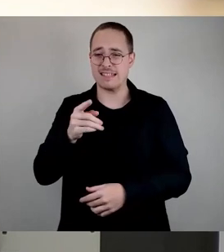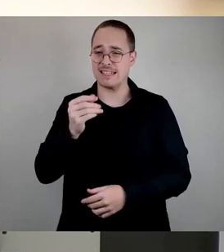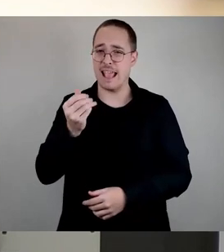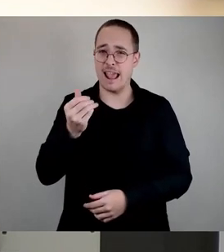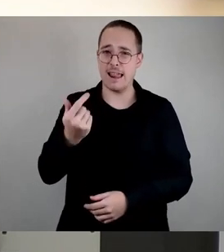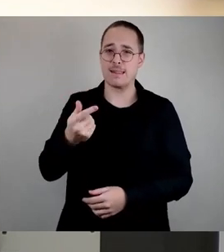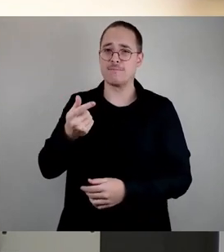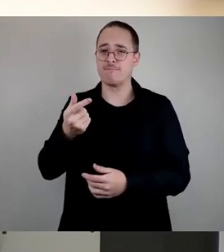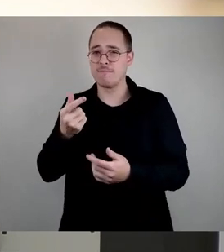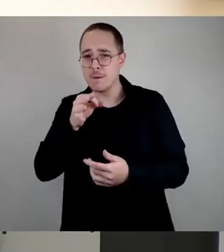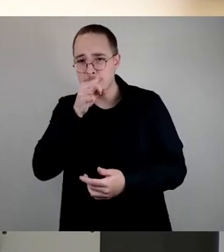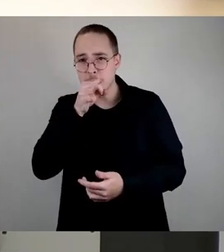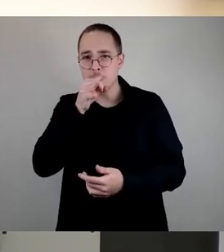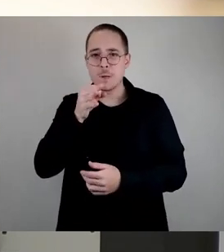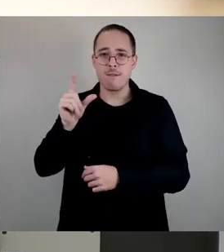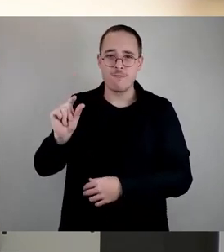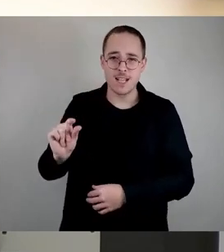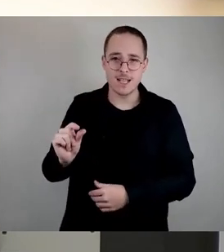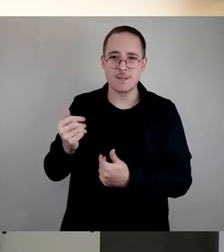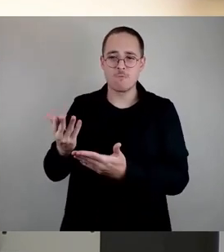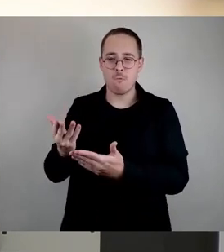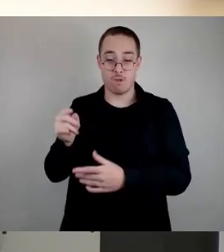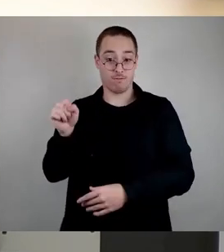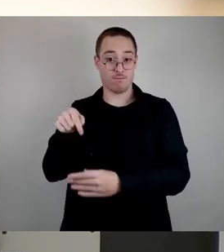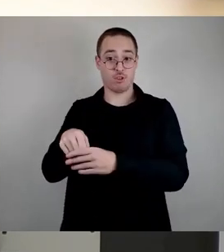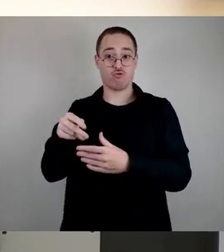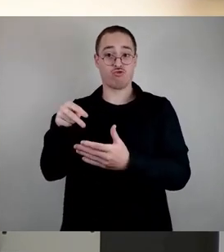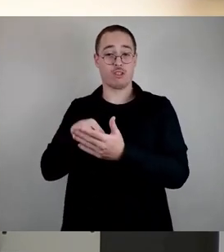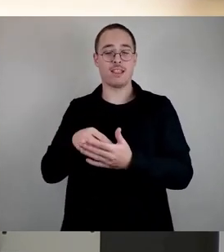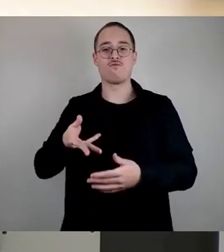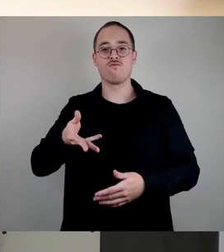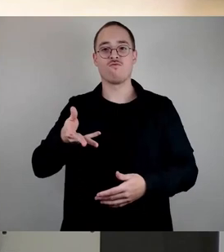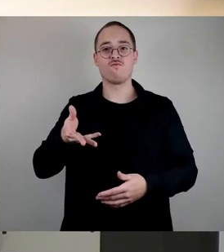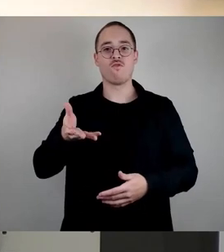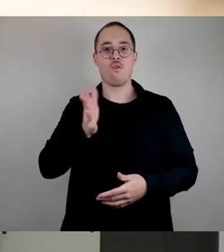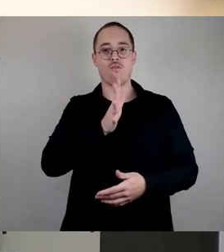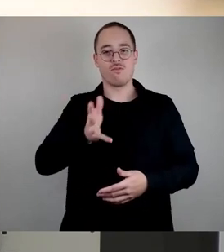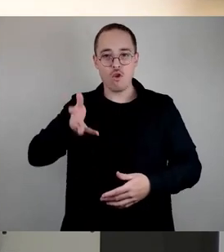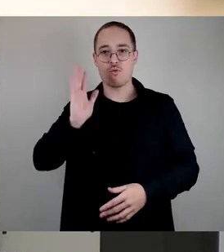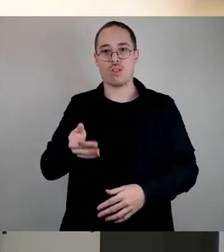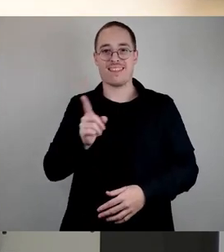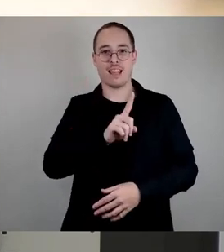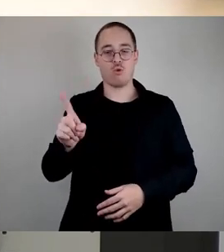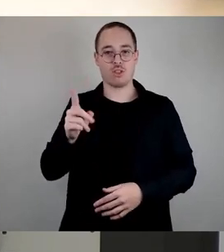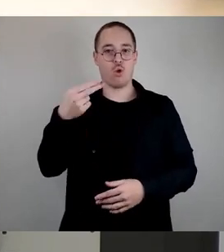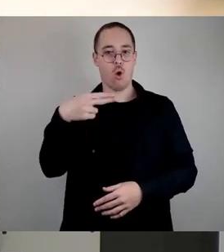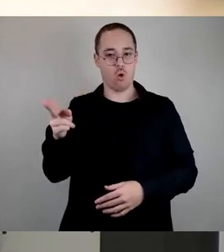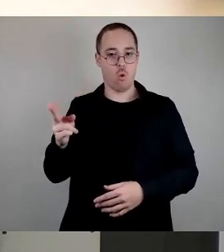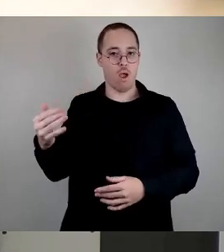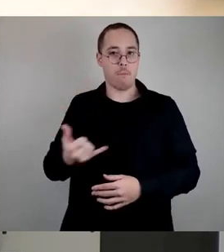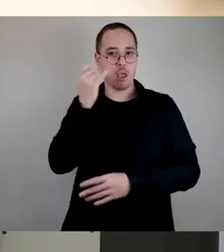im Haushaltsentwurf der Verwaltung standen 500.000 Euro pro Jahr. Dank der CDU-Fraktion ist es dann im Doppelhaushalt, im